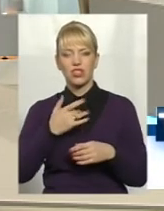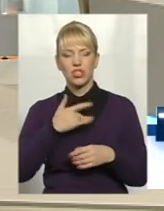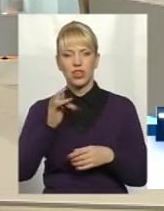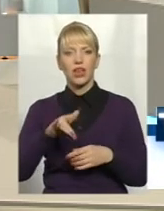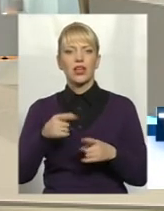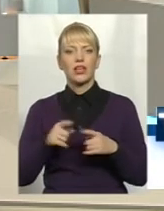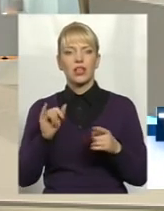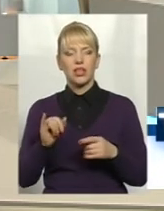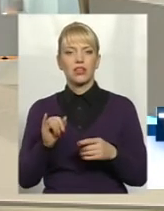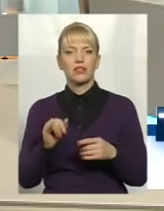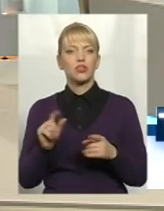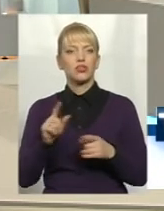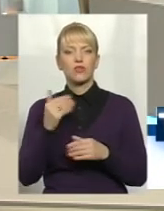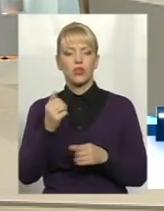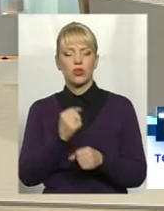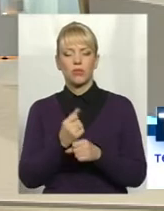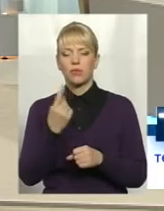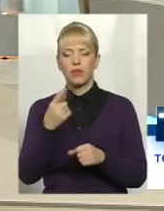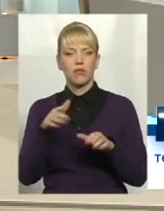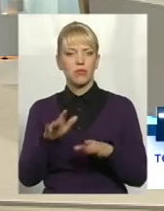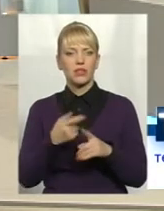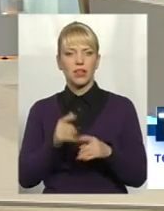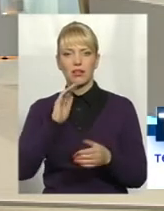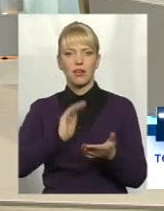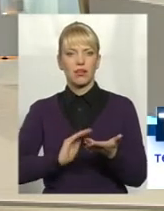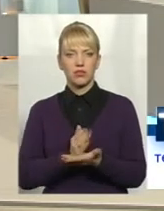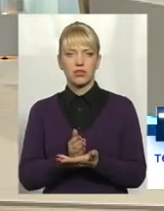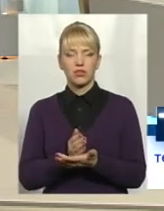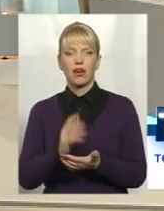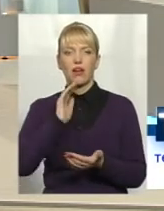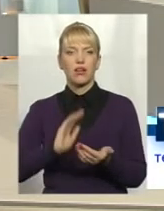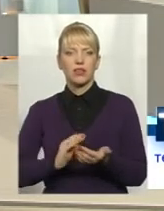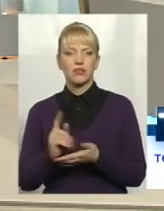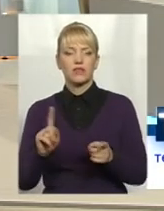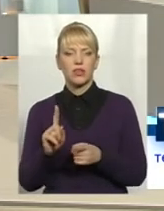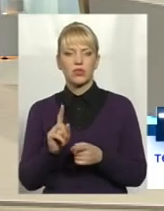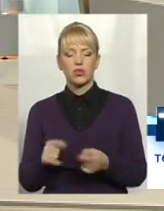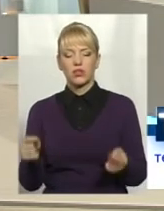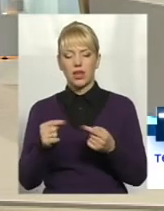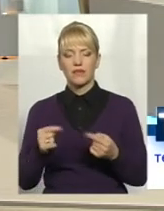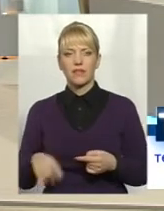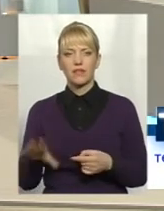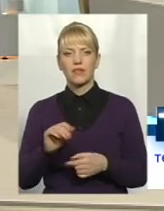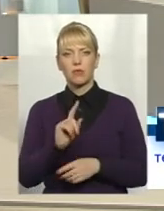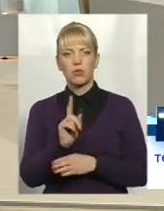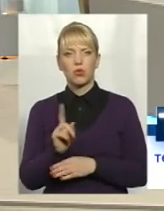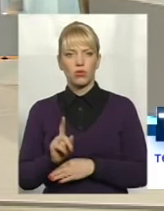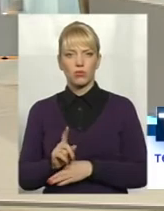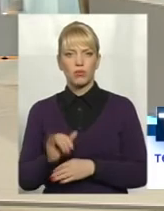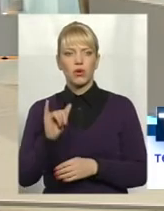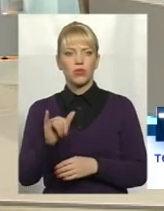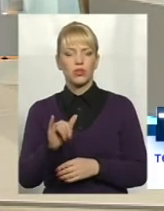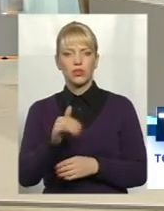на першому місці є качіство. Без достаточного качіства, яке соответствують всім нормам, немає